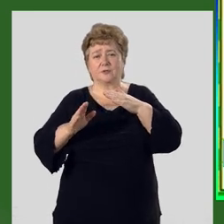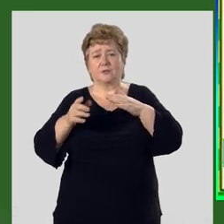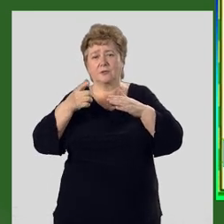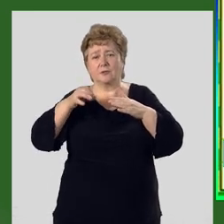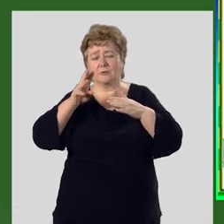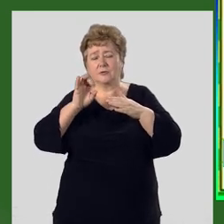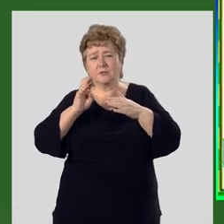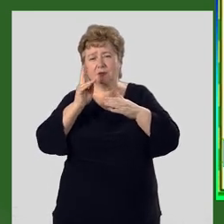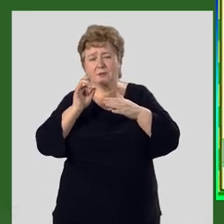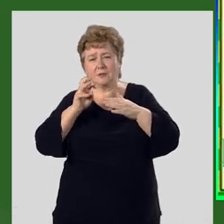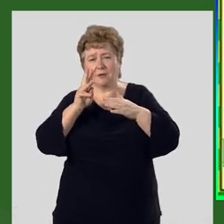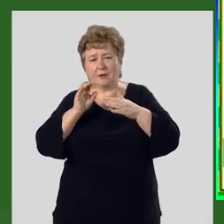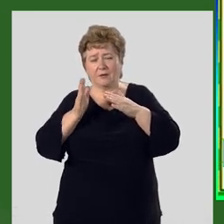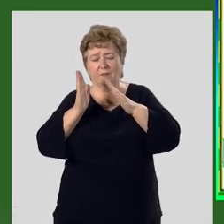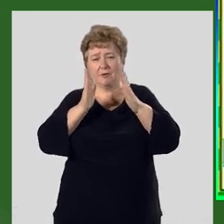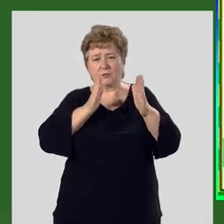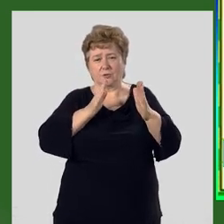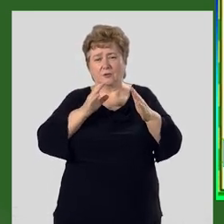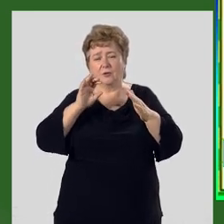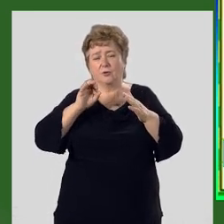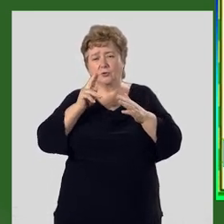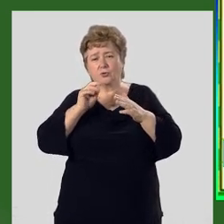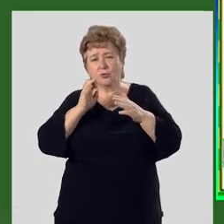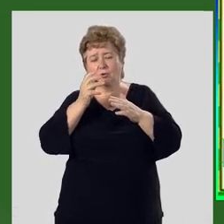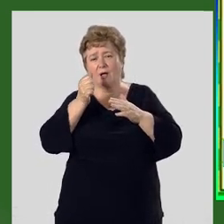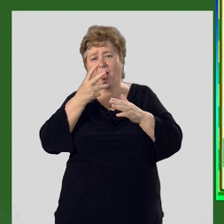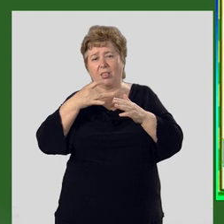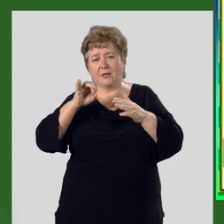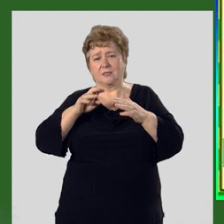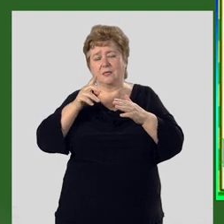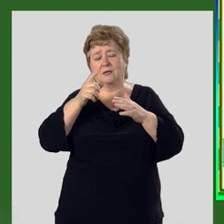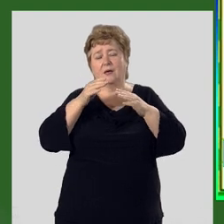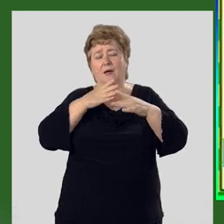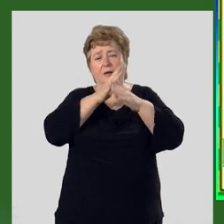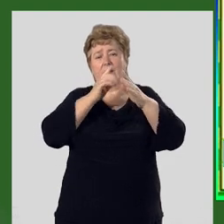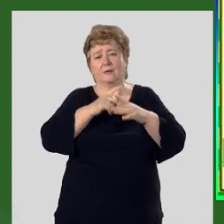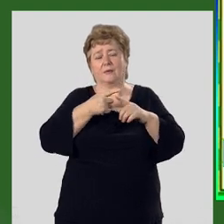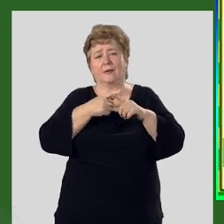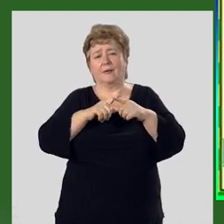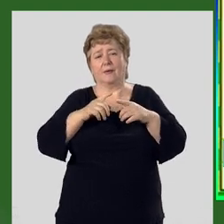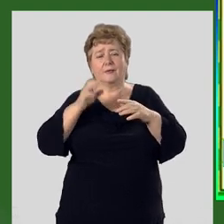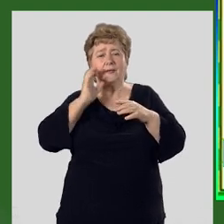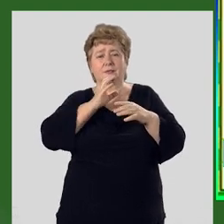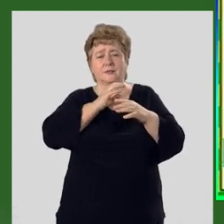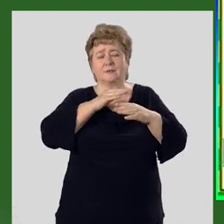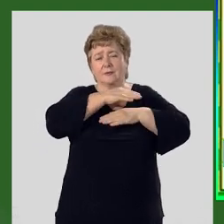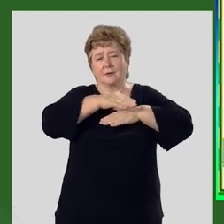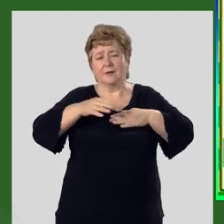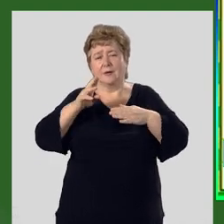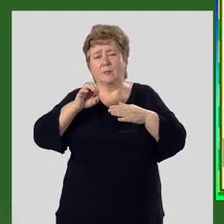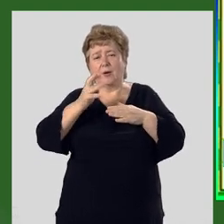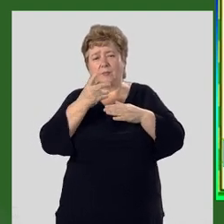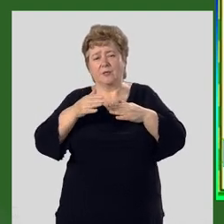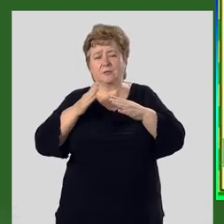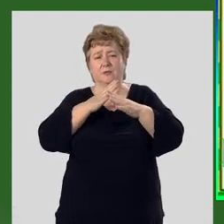геосинклинального режима. Чон-Алайский хребет – это северный рубеж Памирской